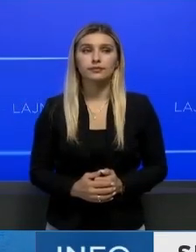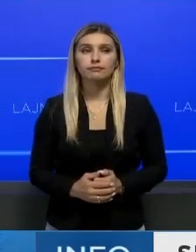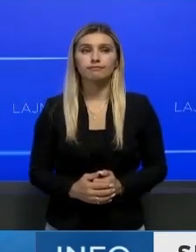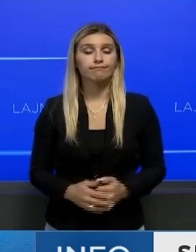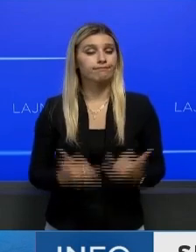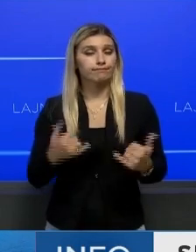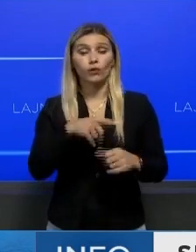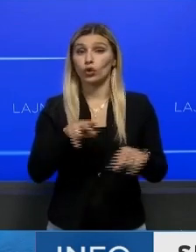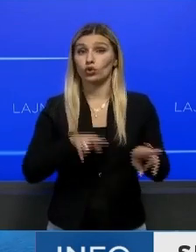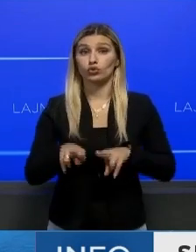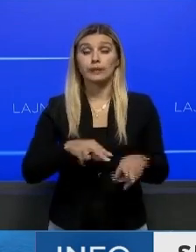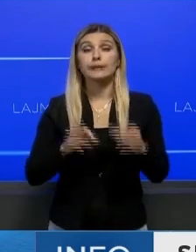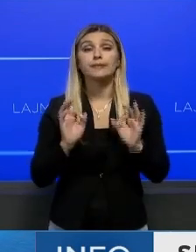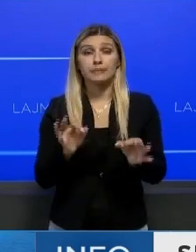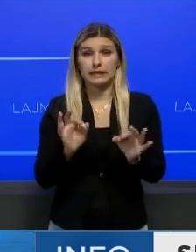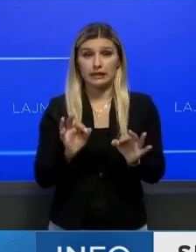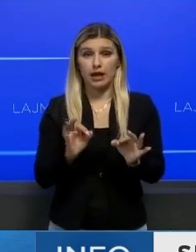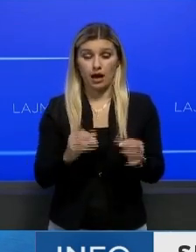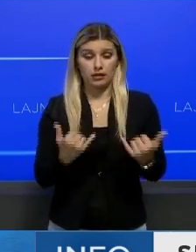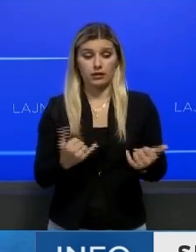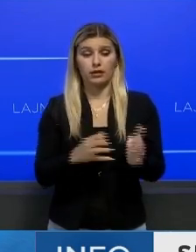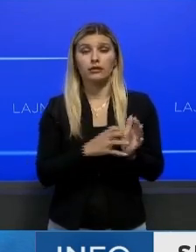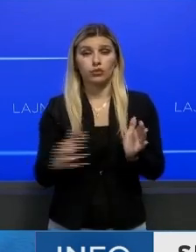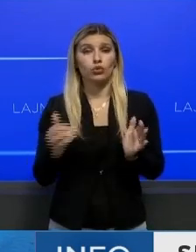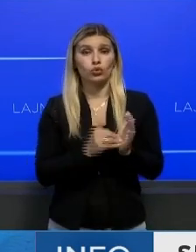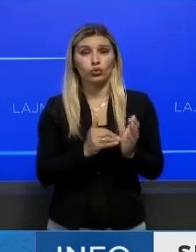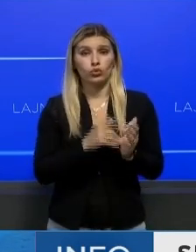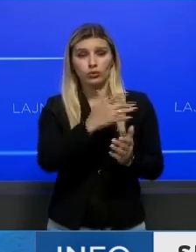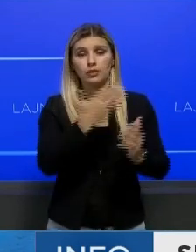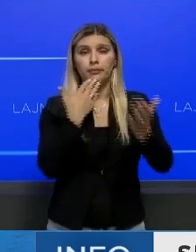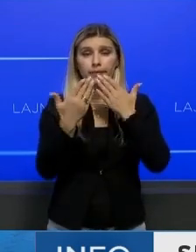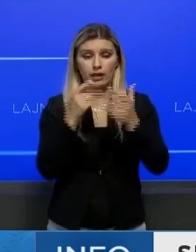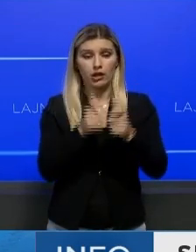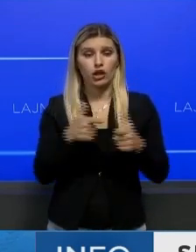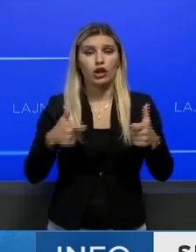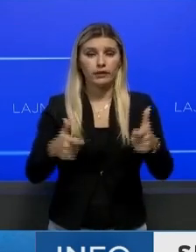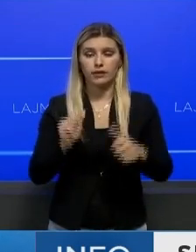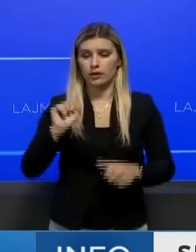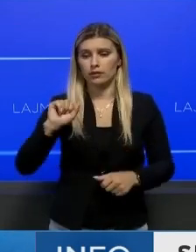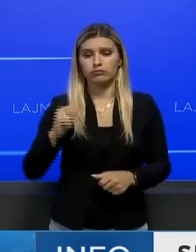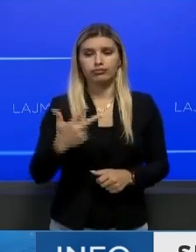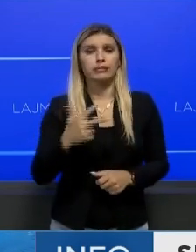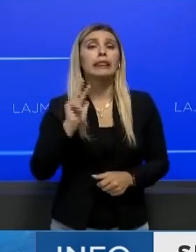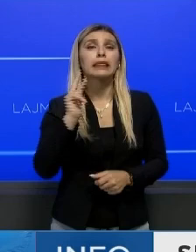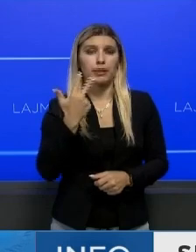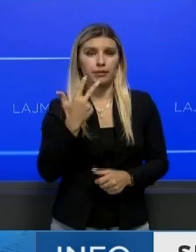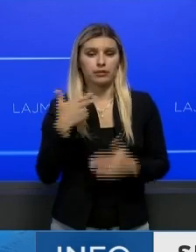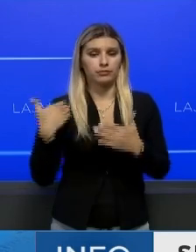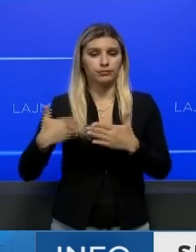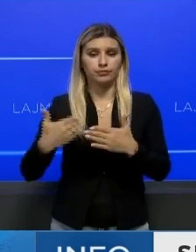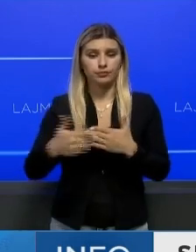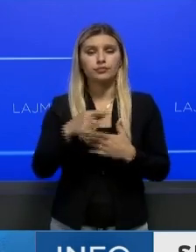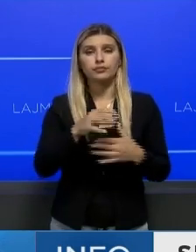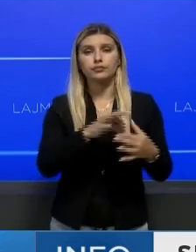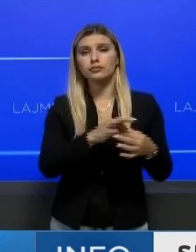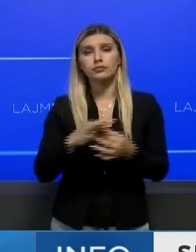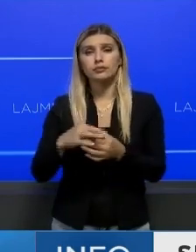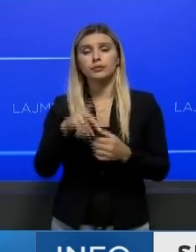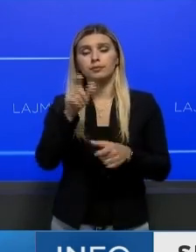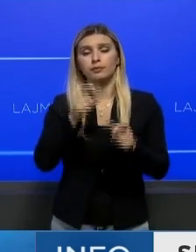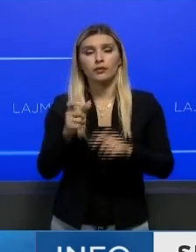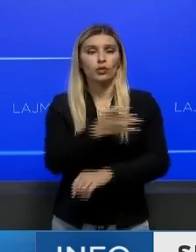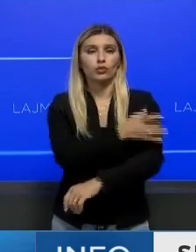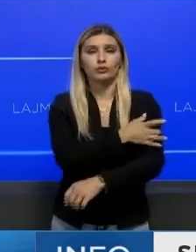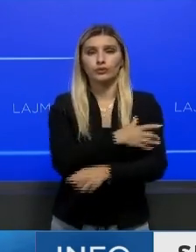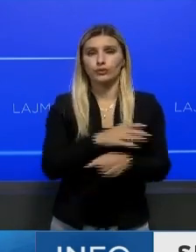Në gjukatën speciale dhe në këto momente, po mbaat konferenca e trem djetë për esurine që është jesë në rastin daj i shkrerve të